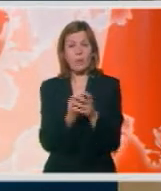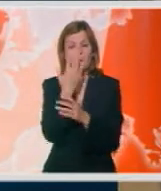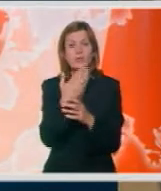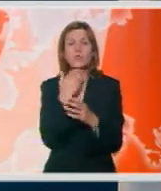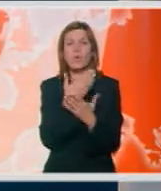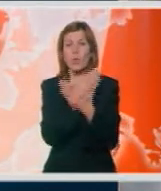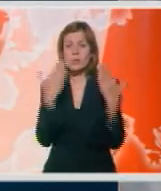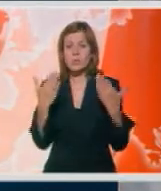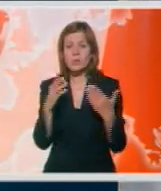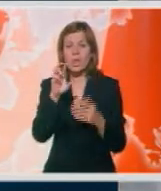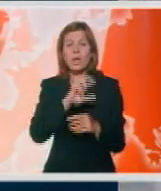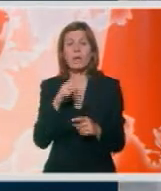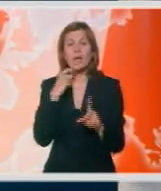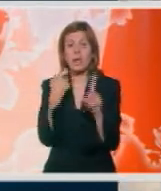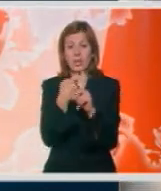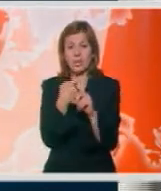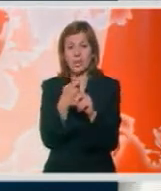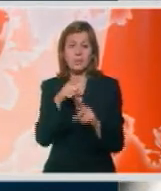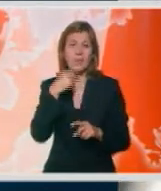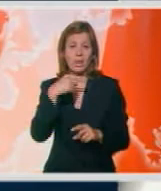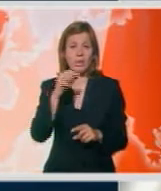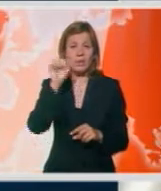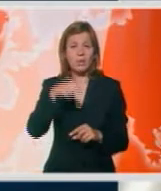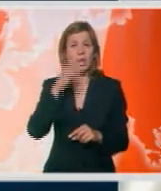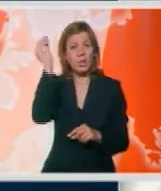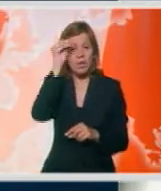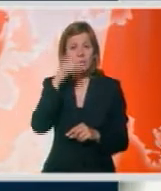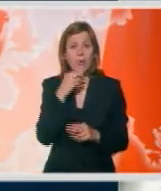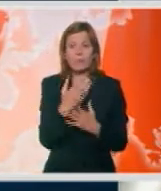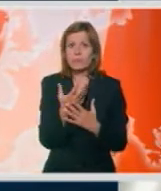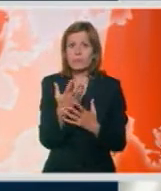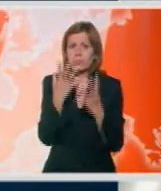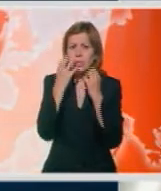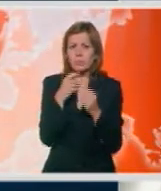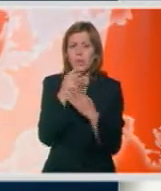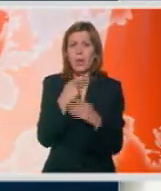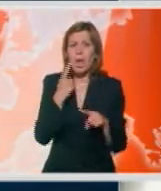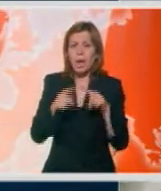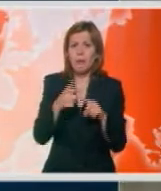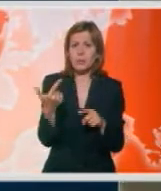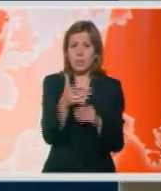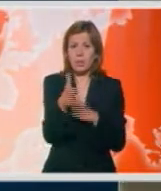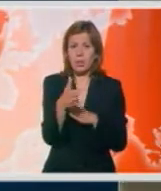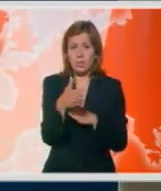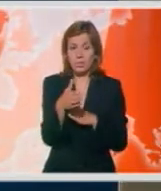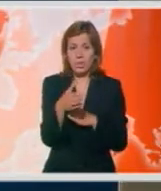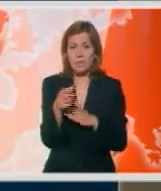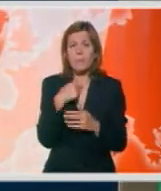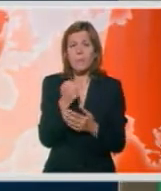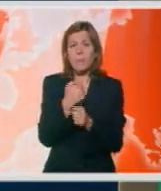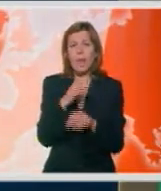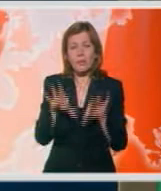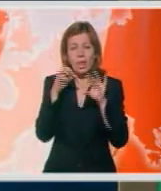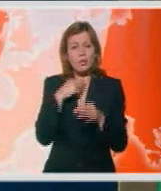muzeju, Eduard Kletecki, kaže da naučnike zbunjuju razlike među njima. I na jednom segmentu koji smo obrađivali te